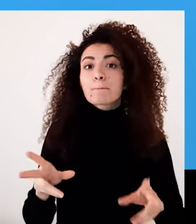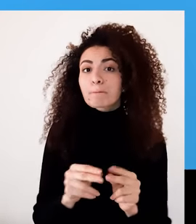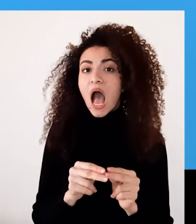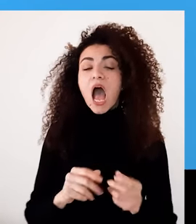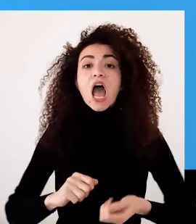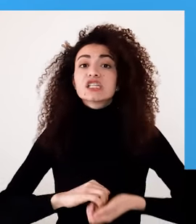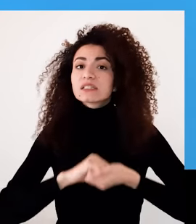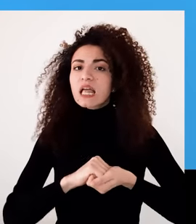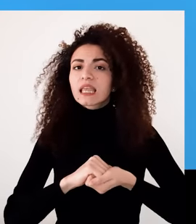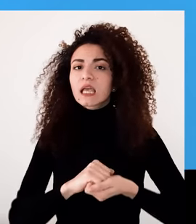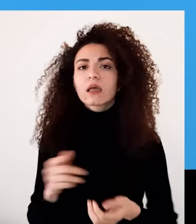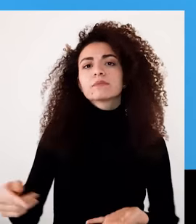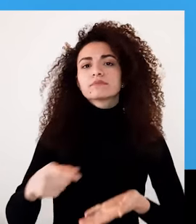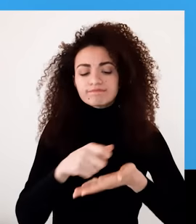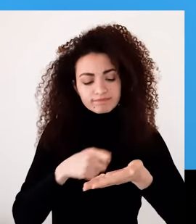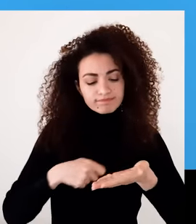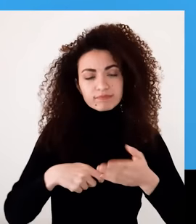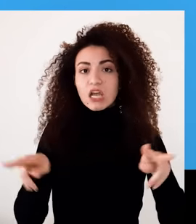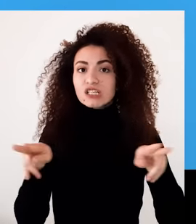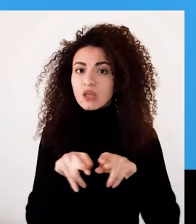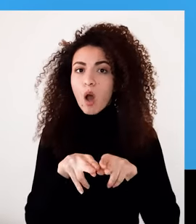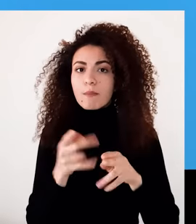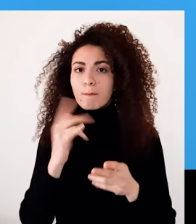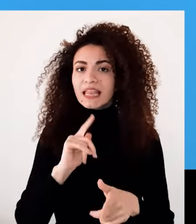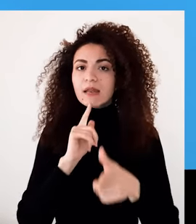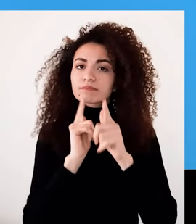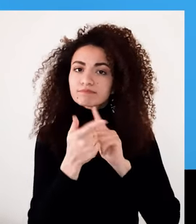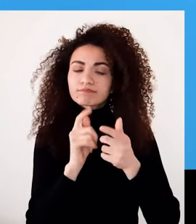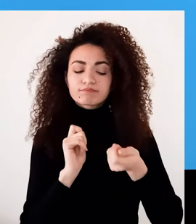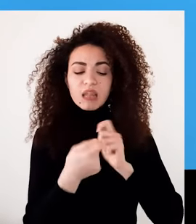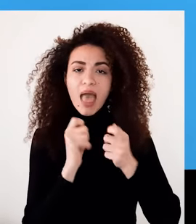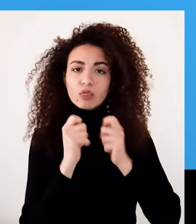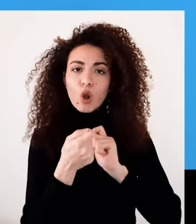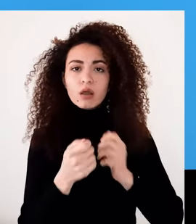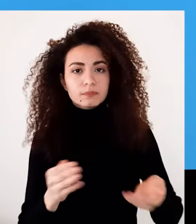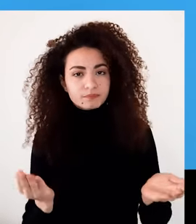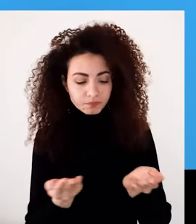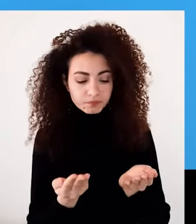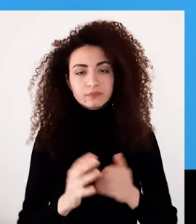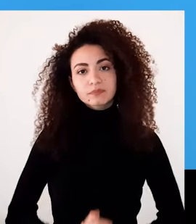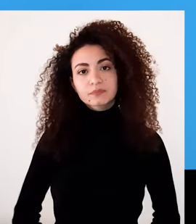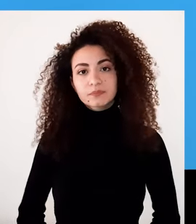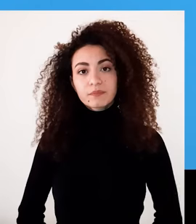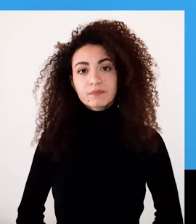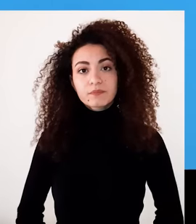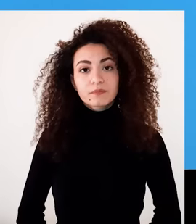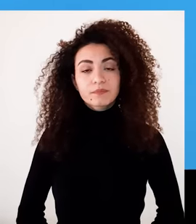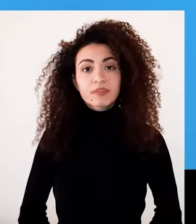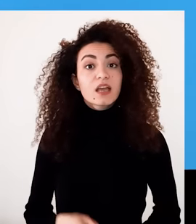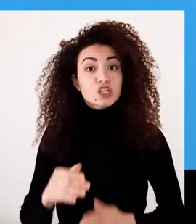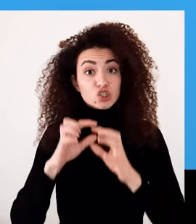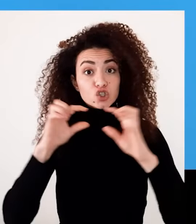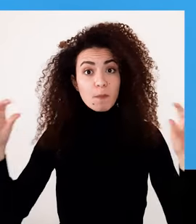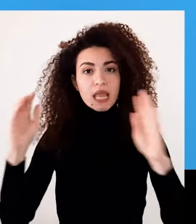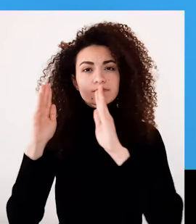تشاركي بالتمرين مع صديق أو صديقة على مثال طريقة بناء اتفاقية دعم متبادل اللي قدمناها بالفقرة 16